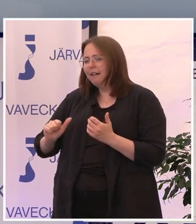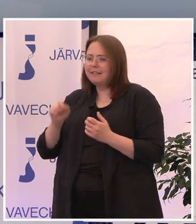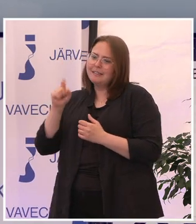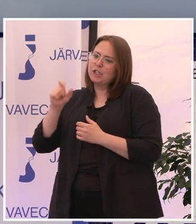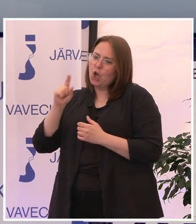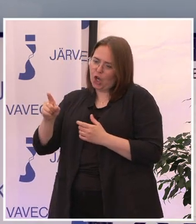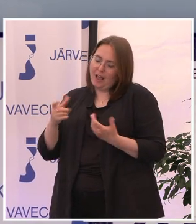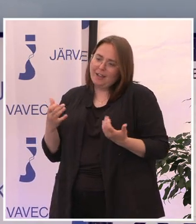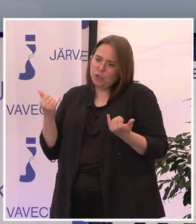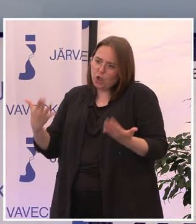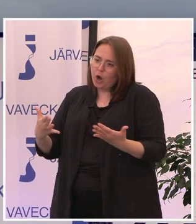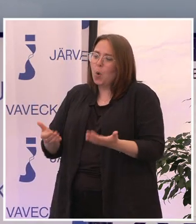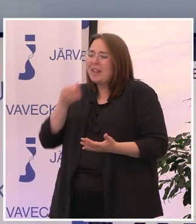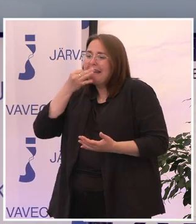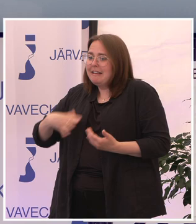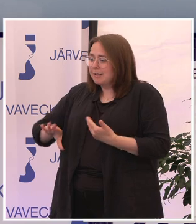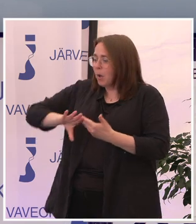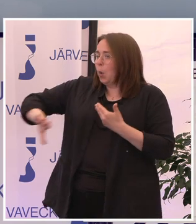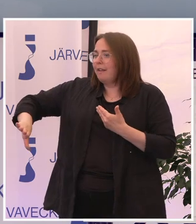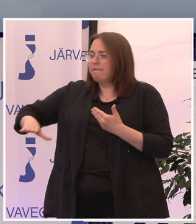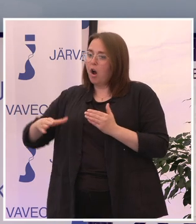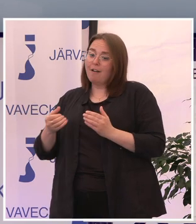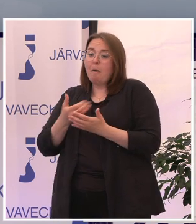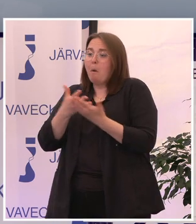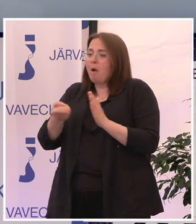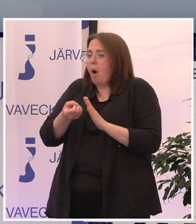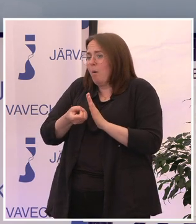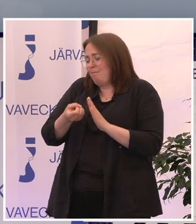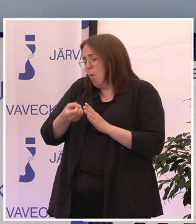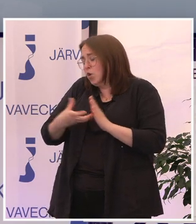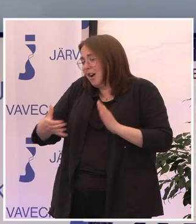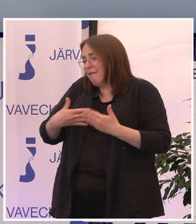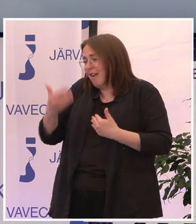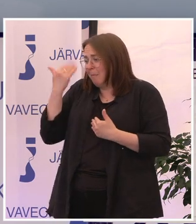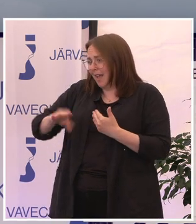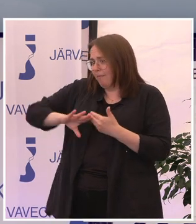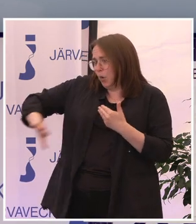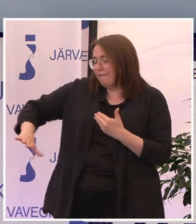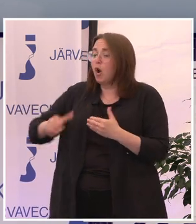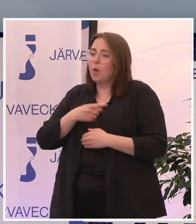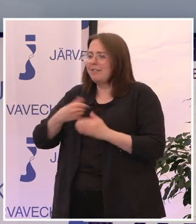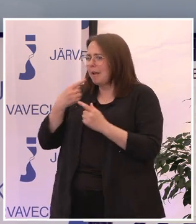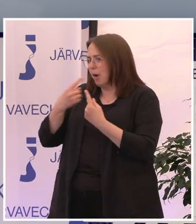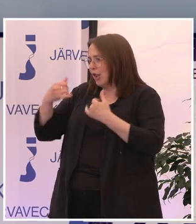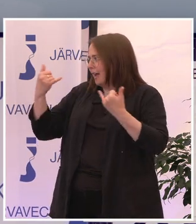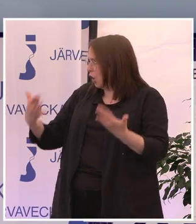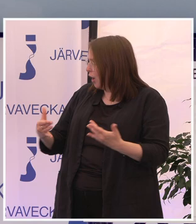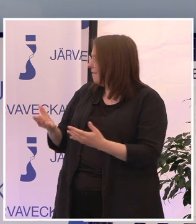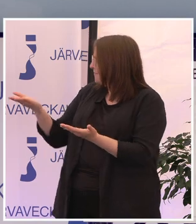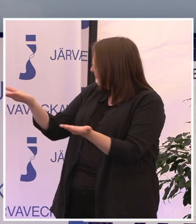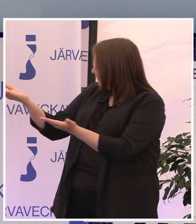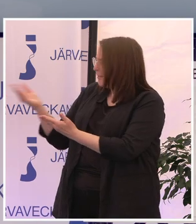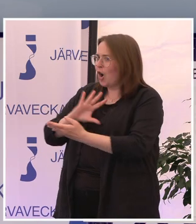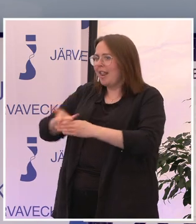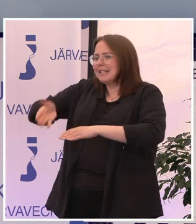digitala helt enkelt och att hamna utanför av många olika anledningar. De ska vi prata om här idag. Och med mig har jag en mycket, mycket eminent